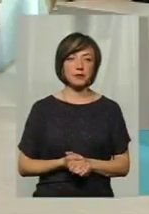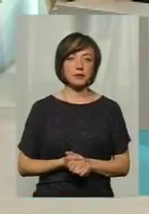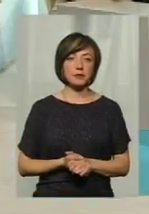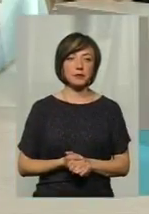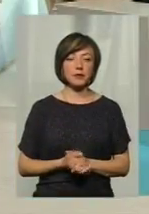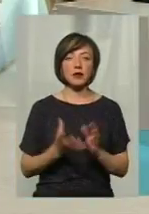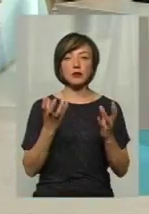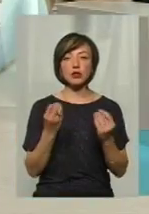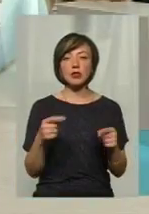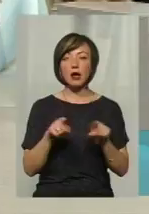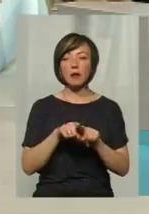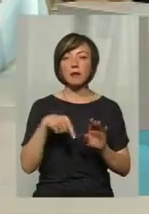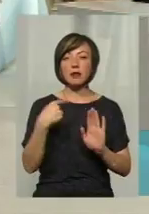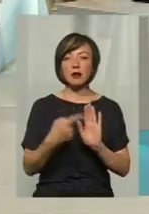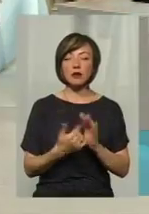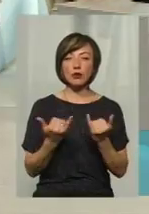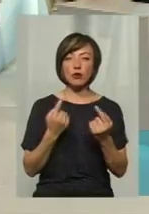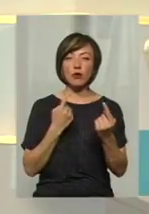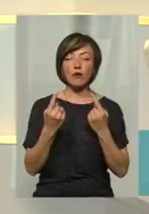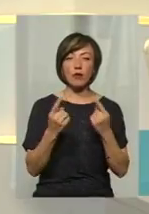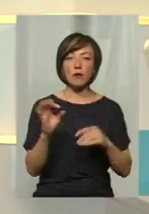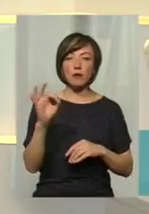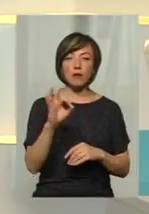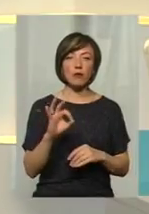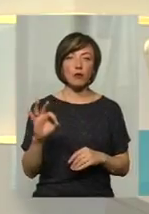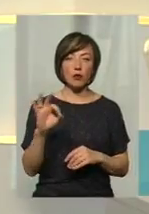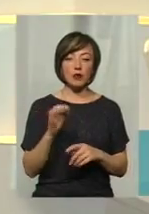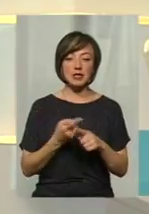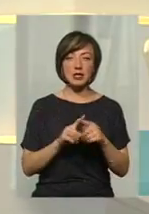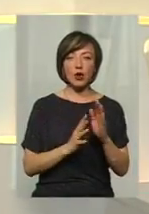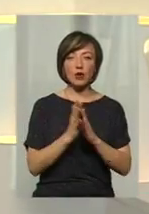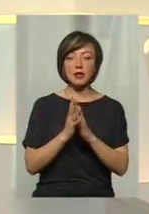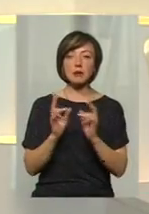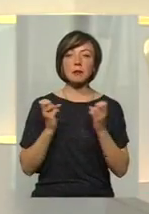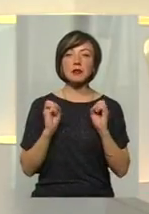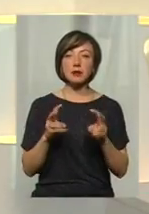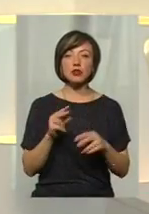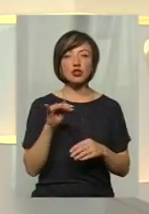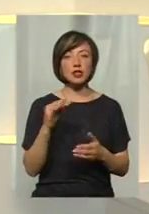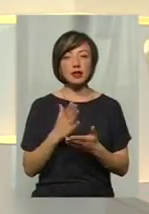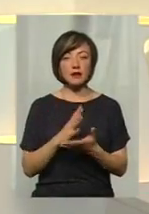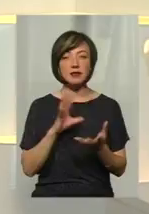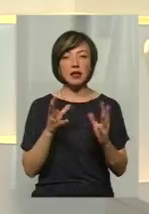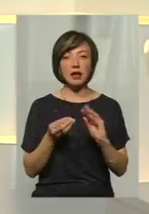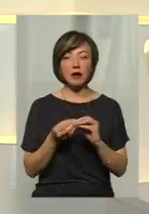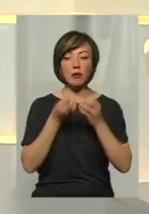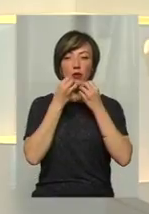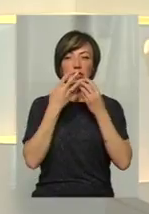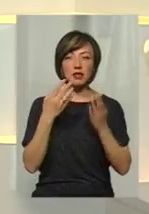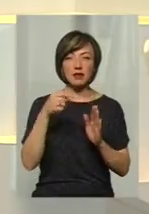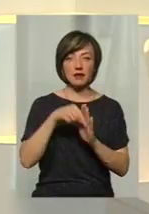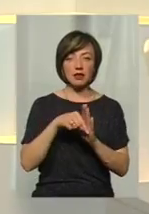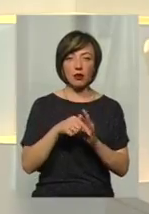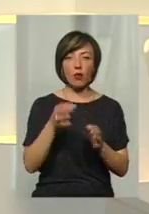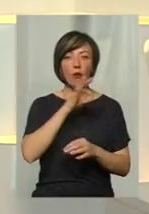таке питання, ми сьогодні так говоримо про те, що ці рослини небезпечні, а чи є взагалі якийсь позитивний момент,